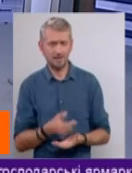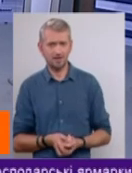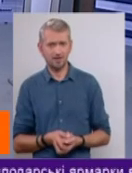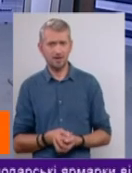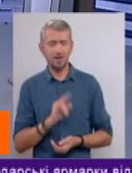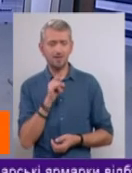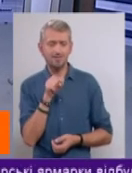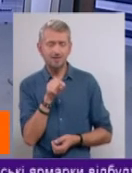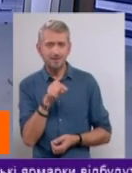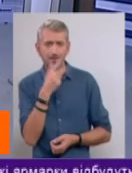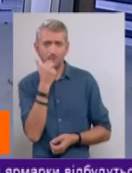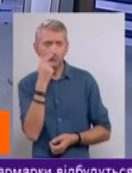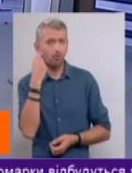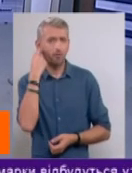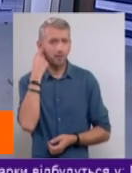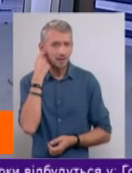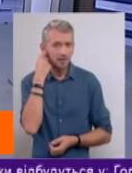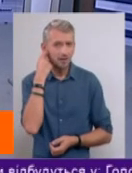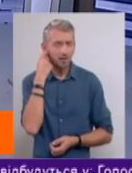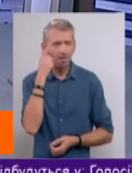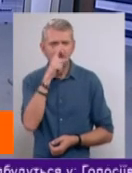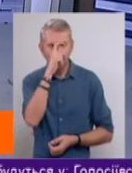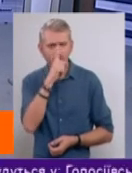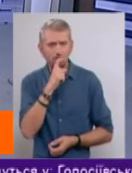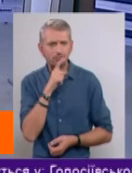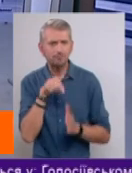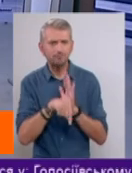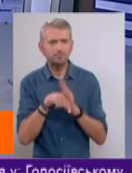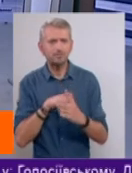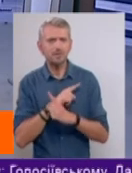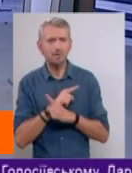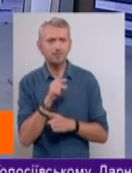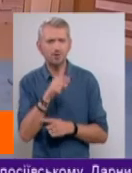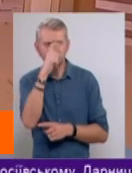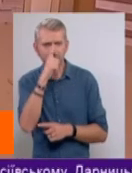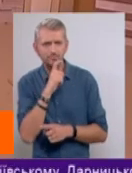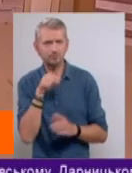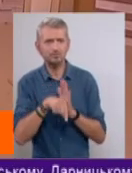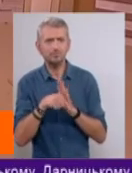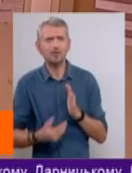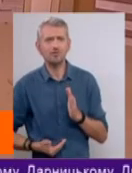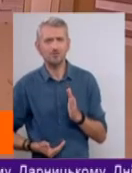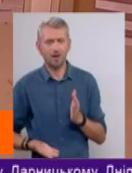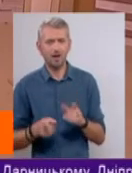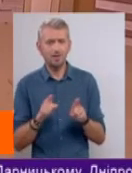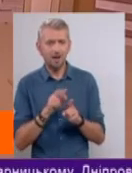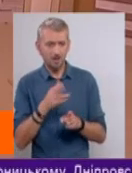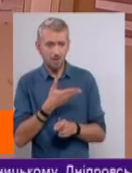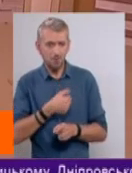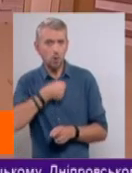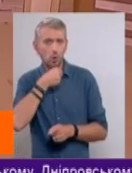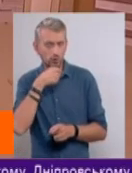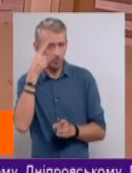Дитина в підлітковому віці не усвідомлює, що таке смерть. Вона ще не усвідомлює, що таке життя. Так, як ми дорослі